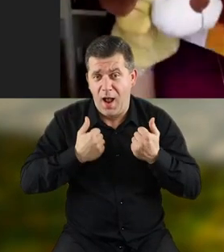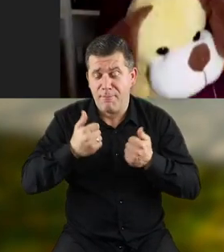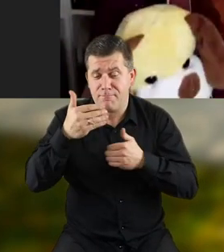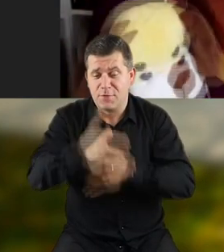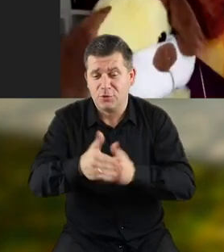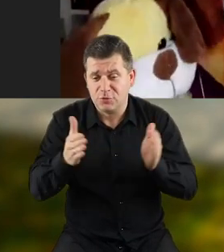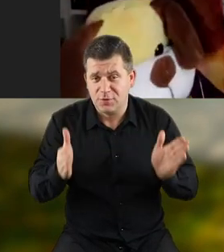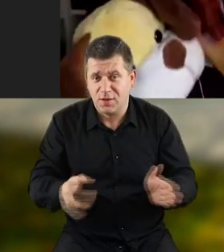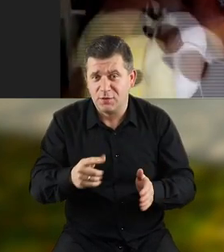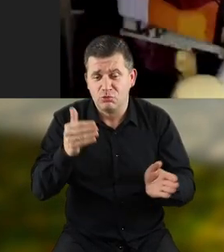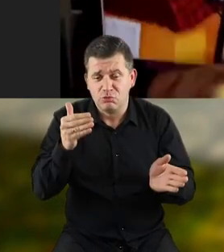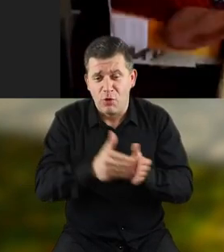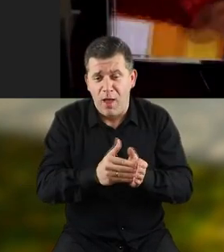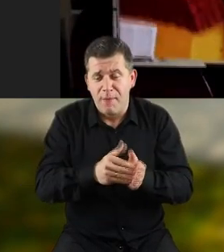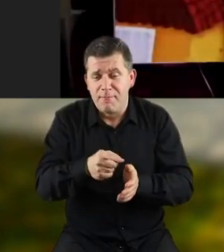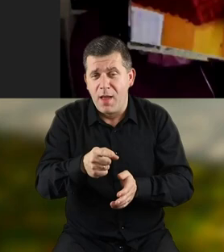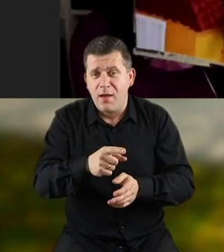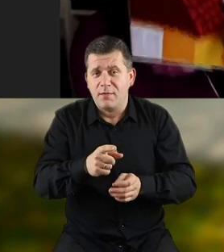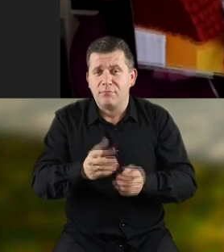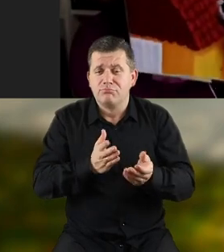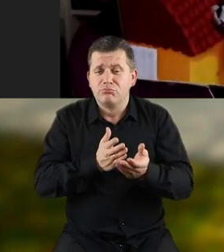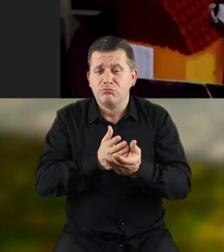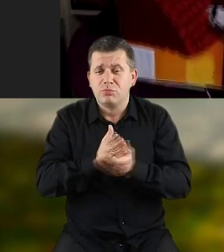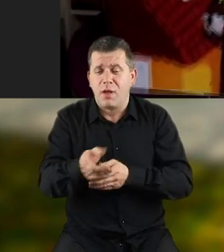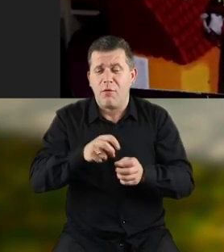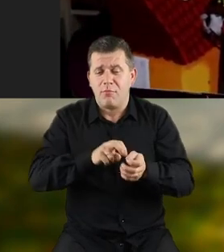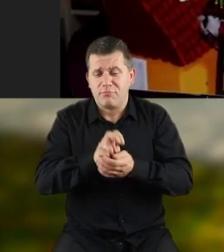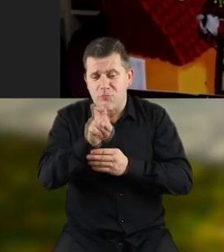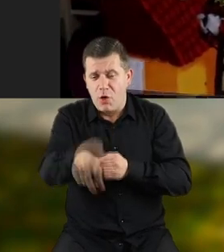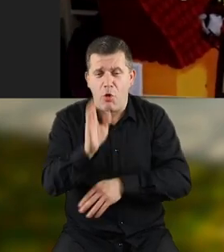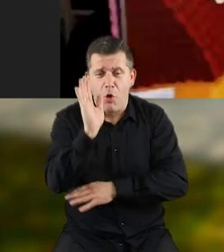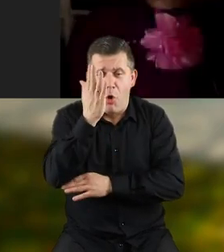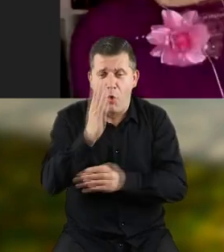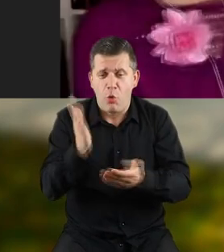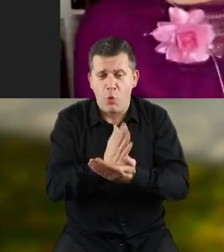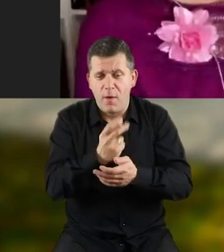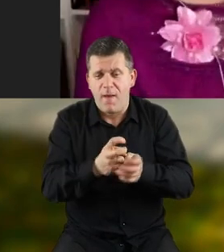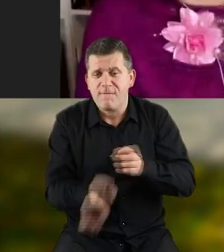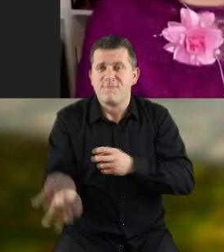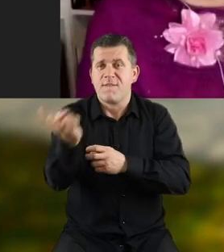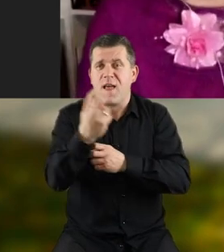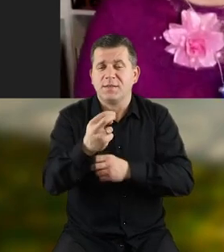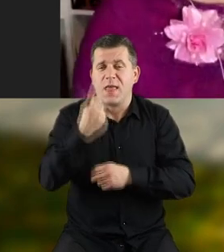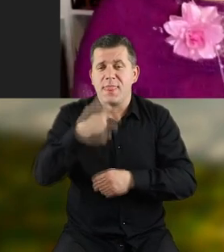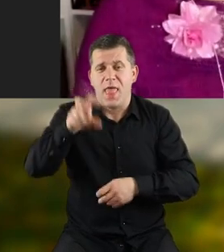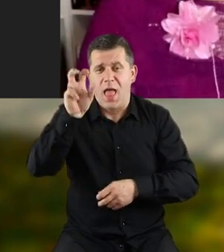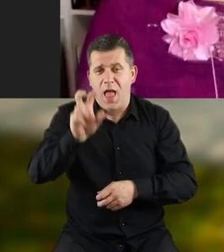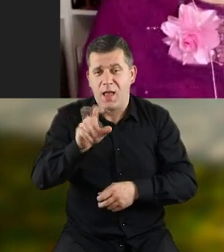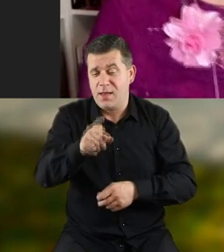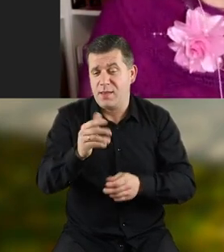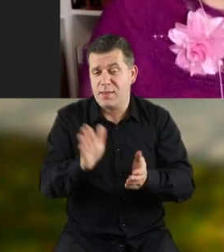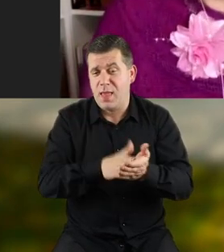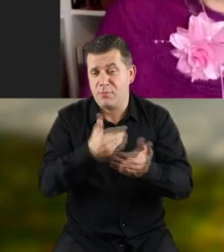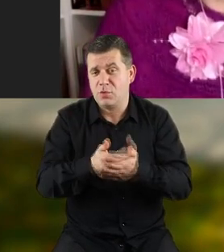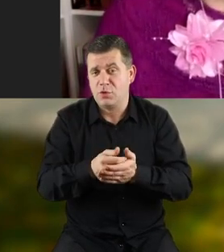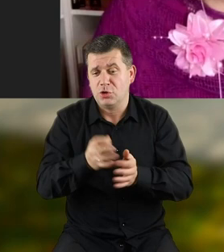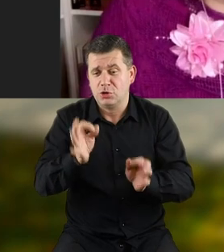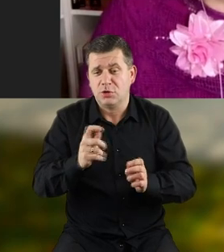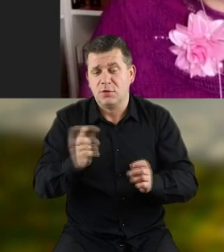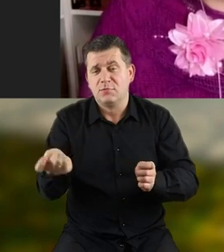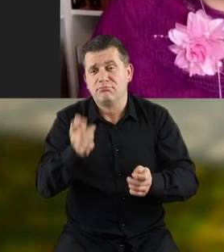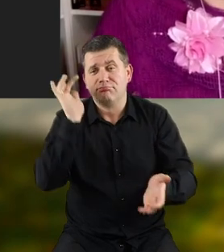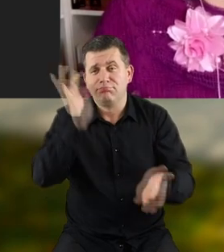skrzyneczkę, trzeba było przejść przez okno w kuchni i wejść na dach. Gdy pojedziecie